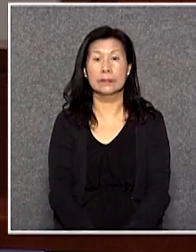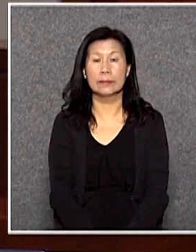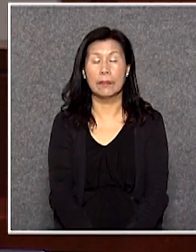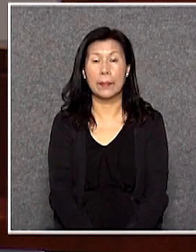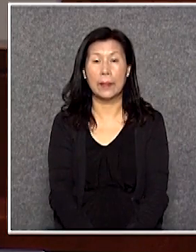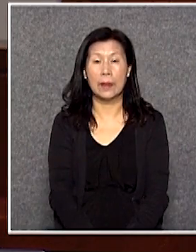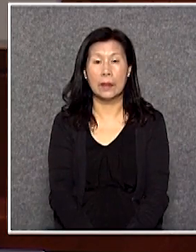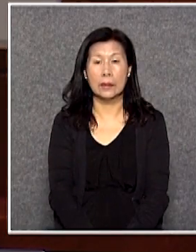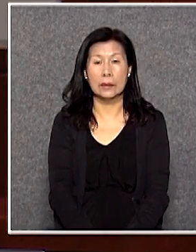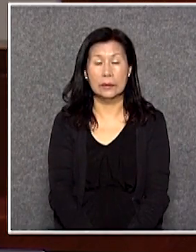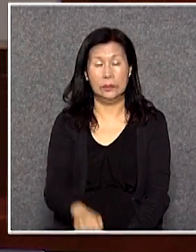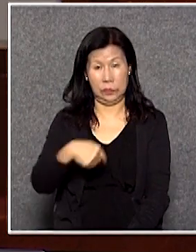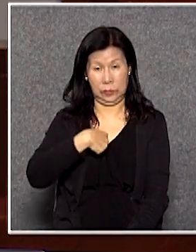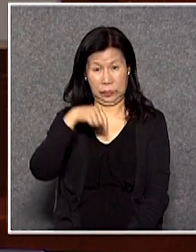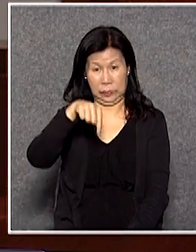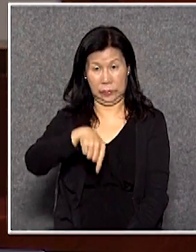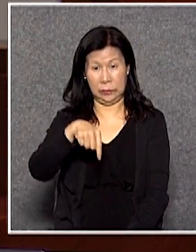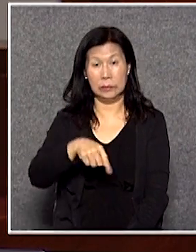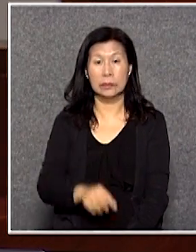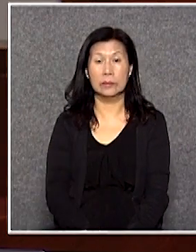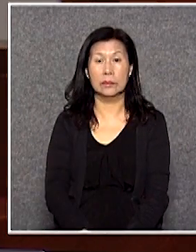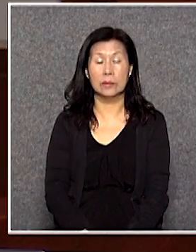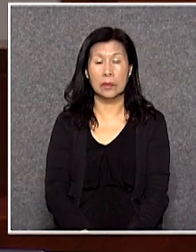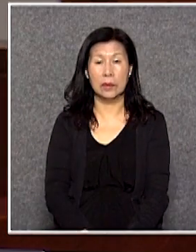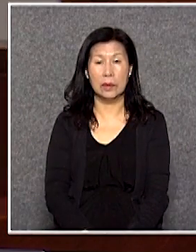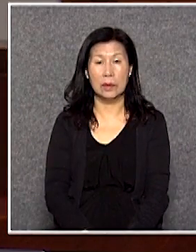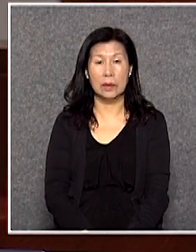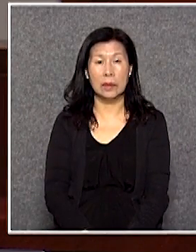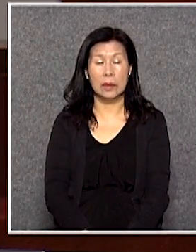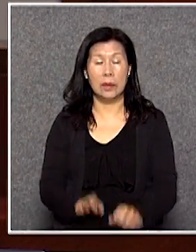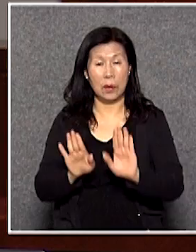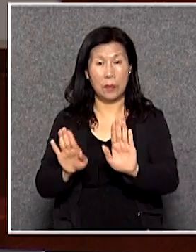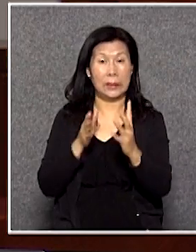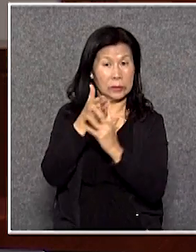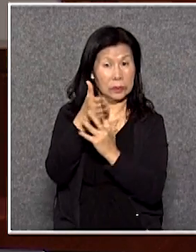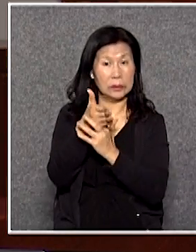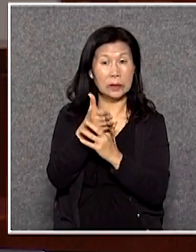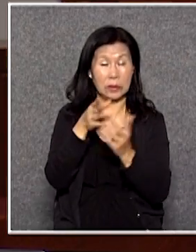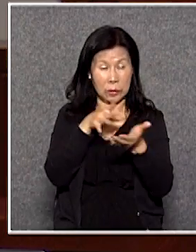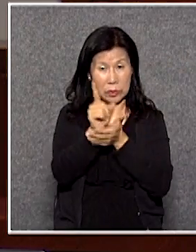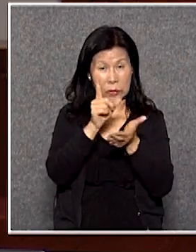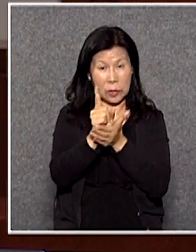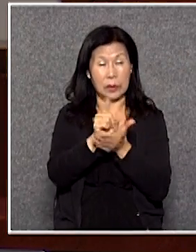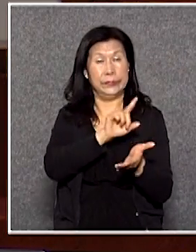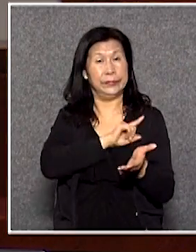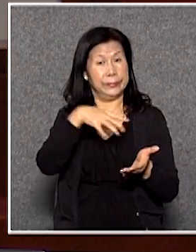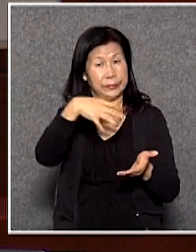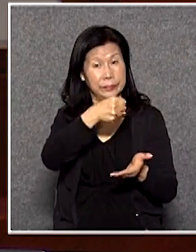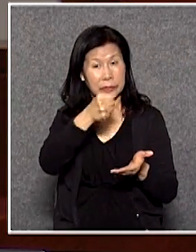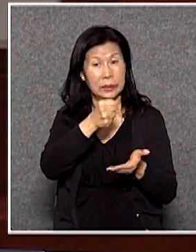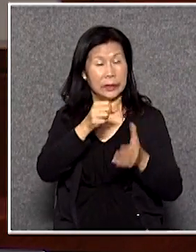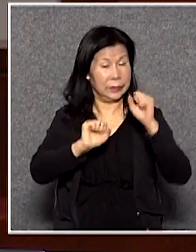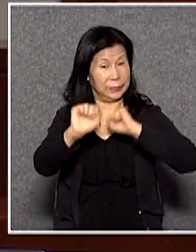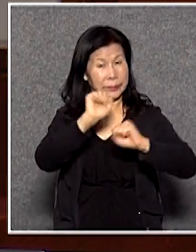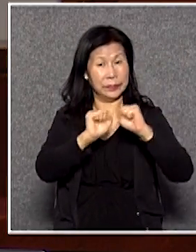衛生署當然對於避免干預專業住主這種態度